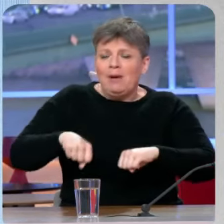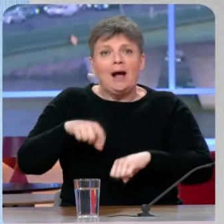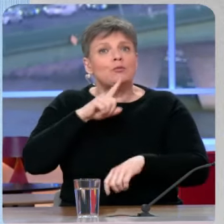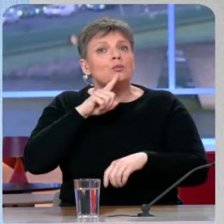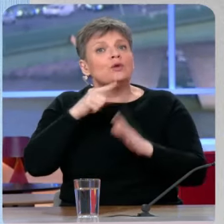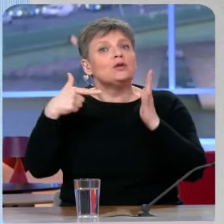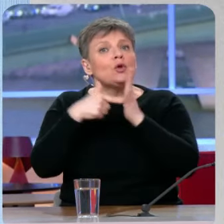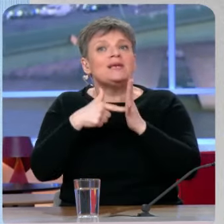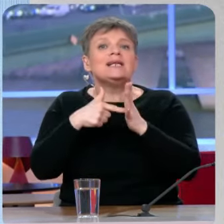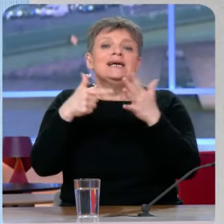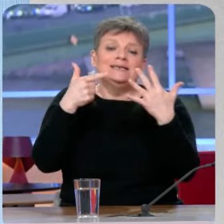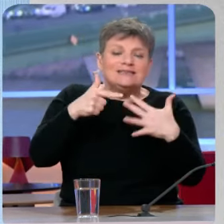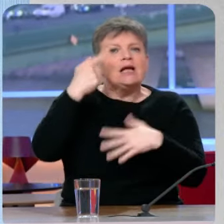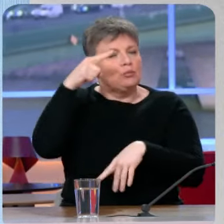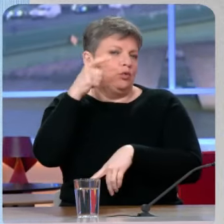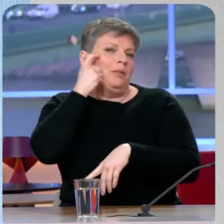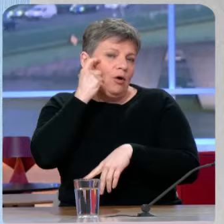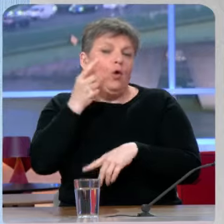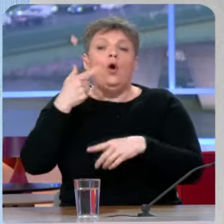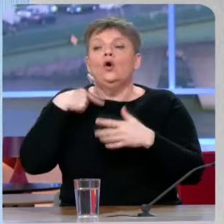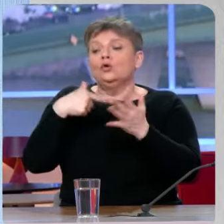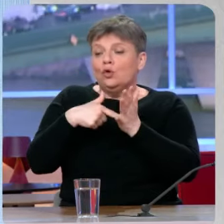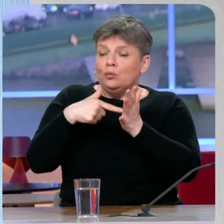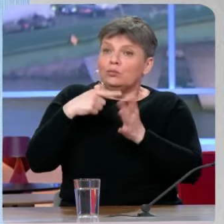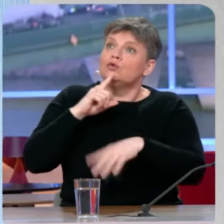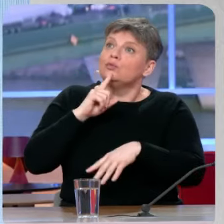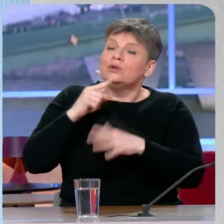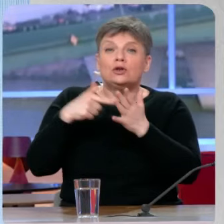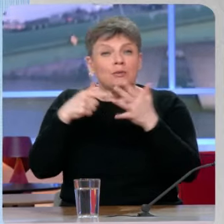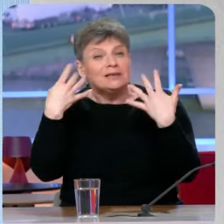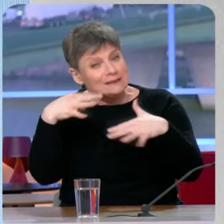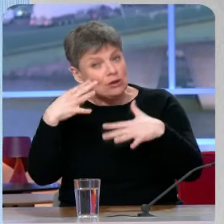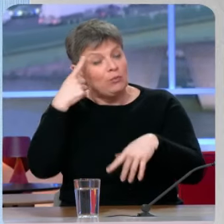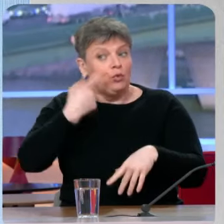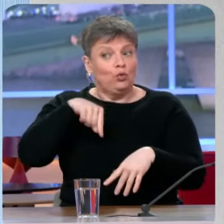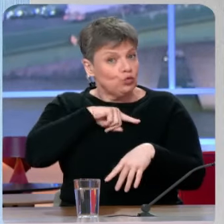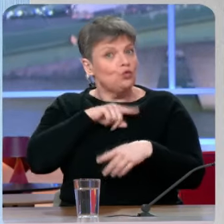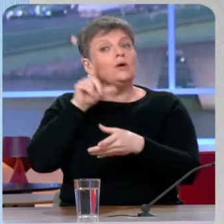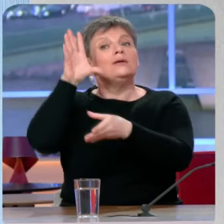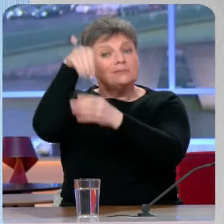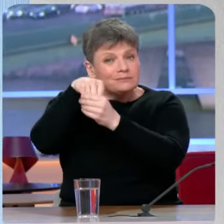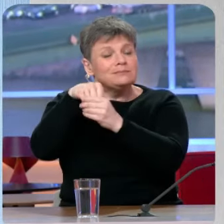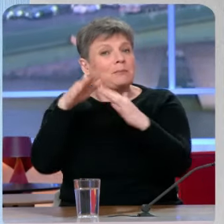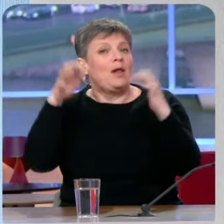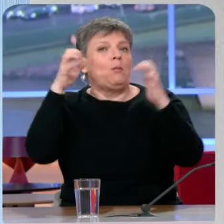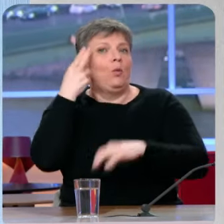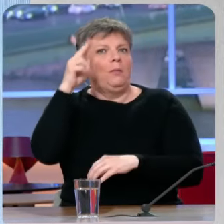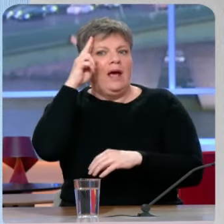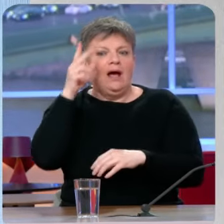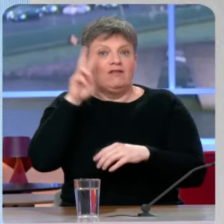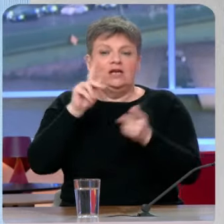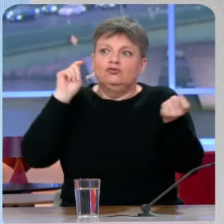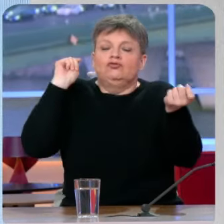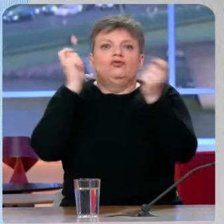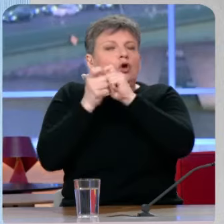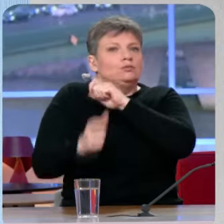depuis 2019 pour nous au Parlement européen, on a transformé l'Europe de manière totalement inédite. Deux exemples, le